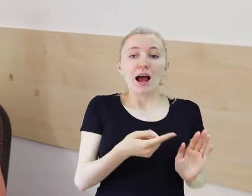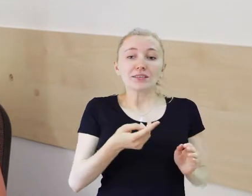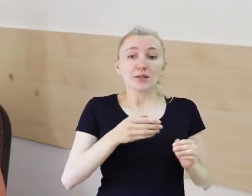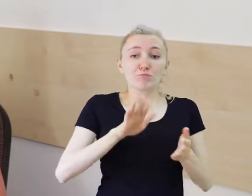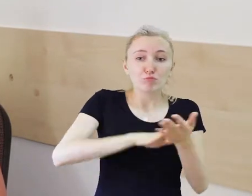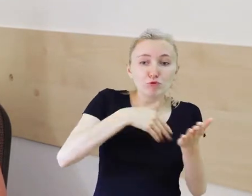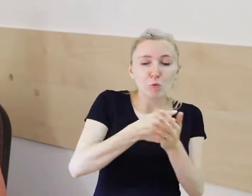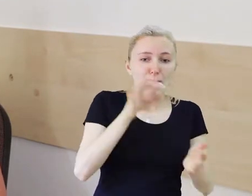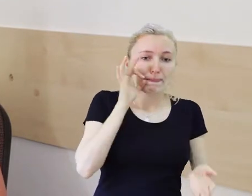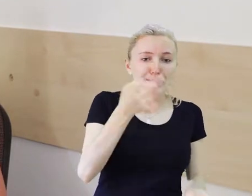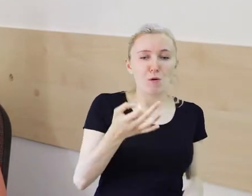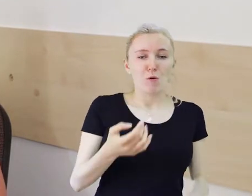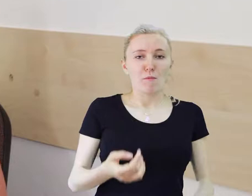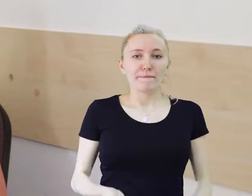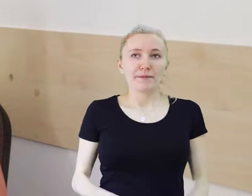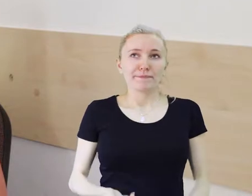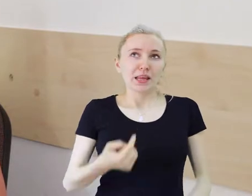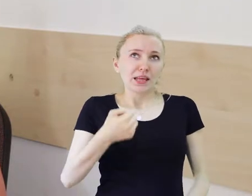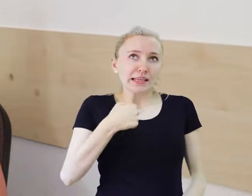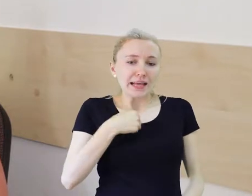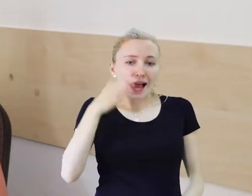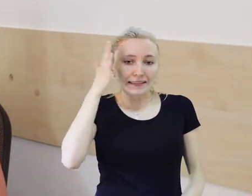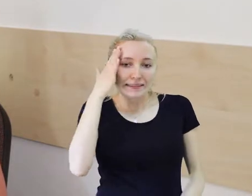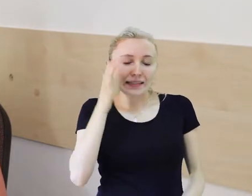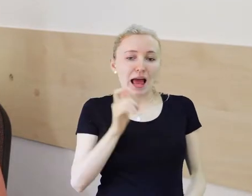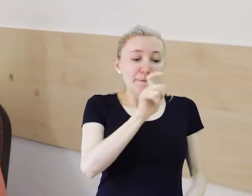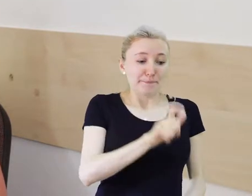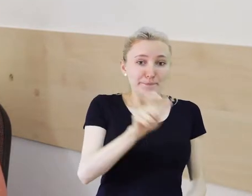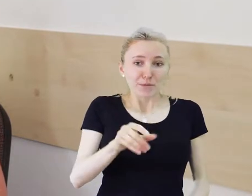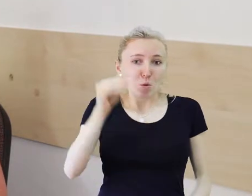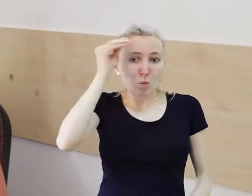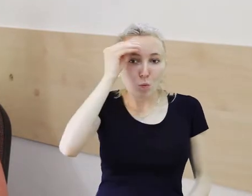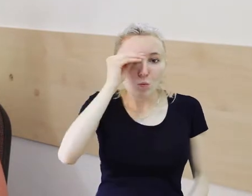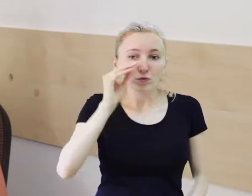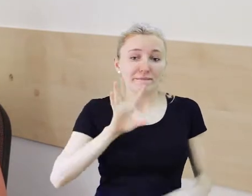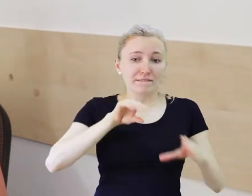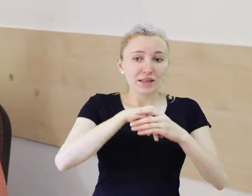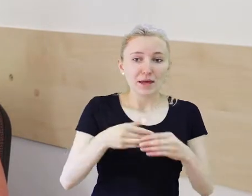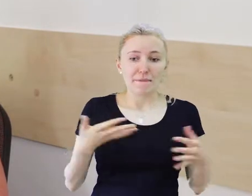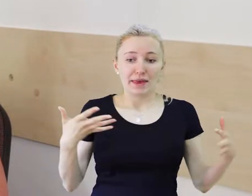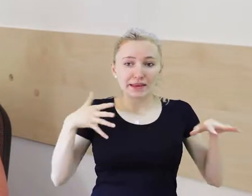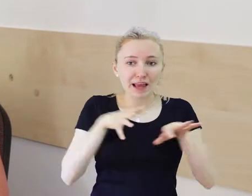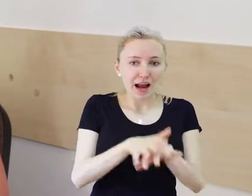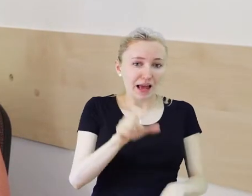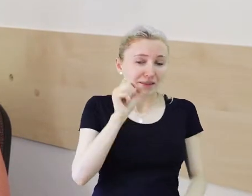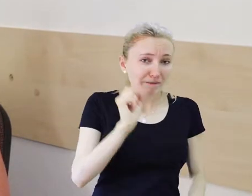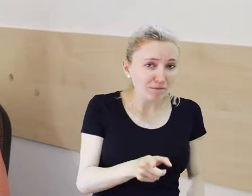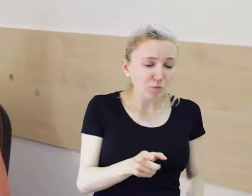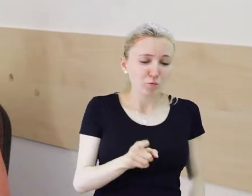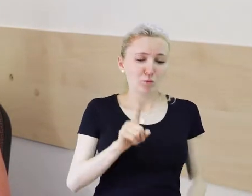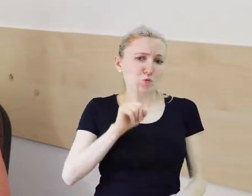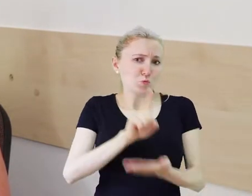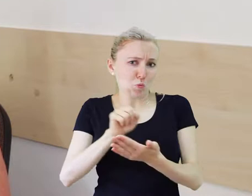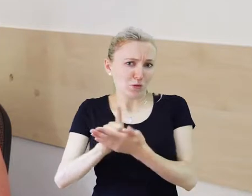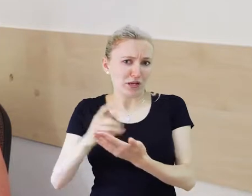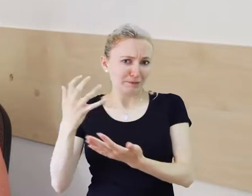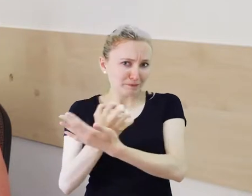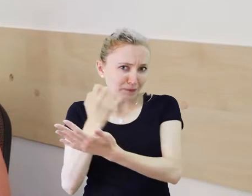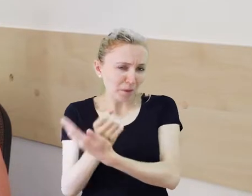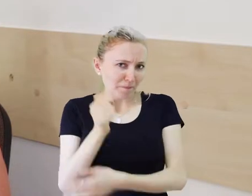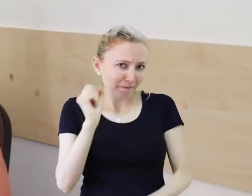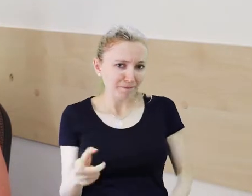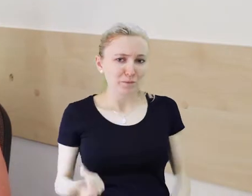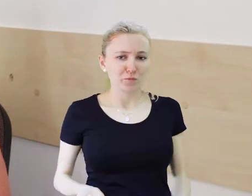znamy takich uczniów, którzy są w integracji, którzy odnoszą sukcesy. Znamy takich sportowców, którzy pomimo swojej